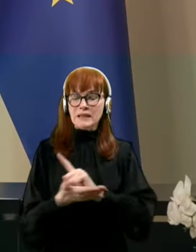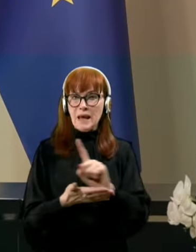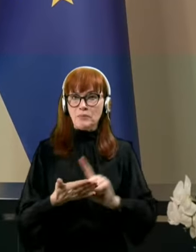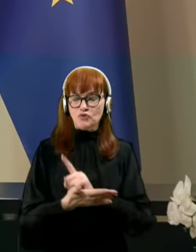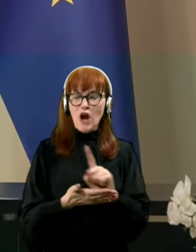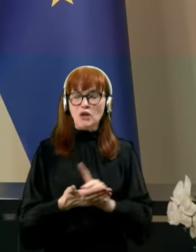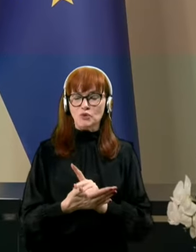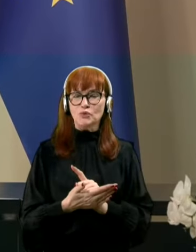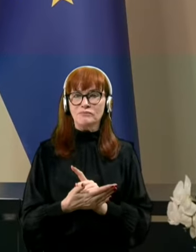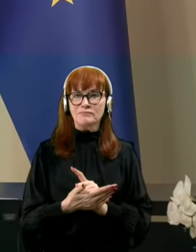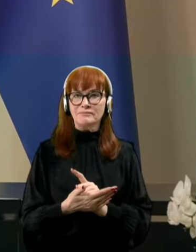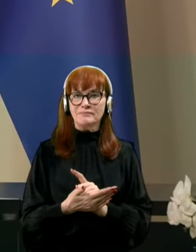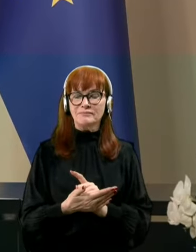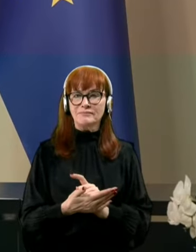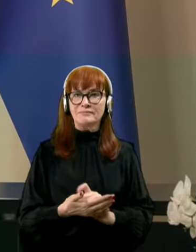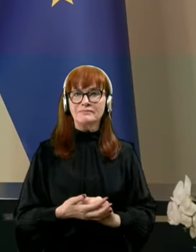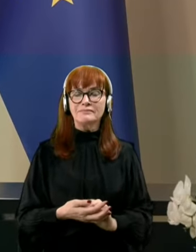času.